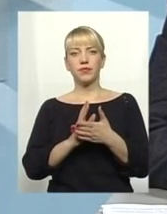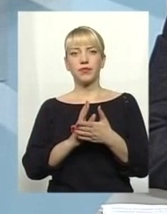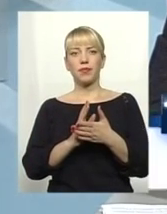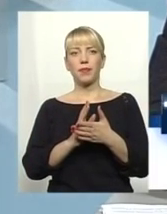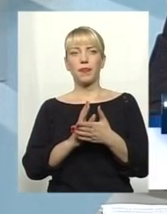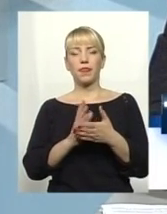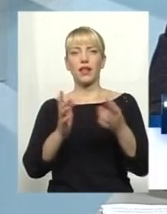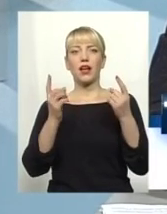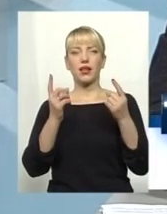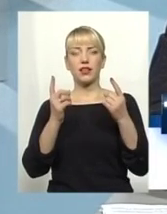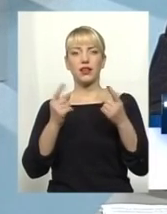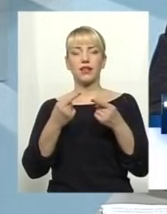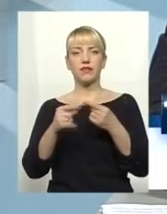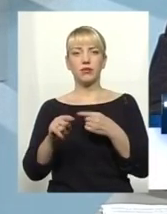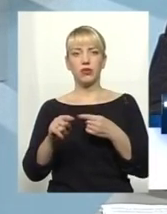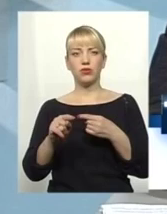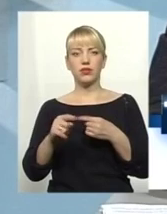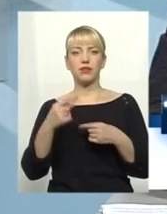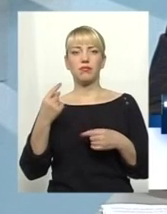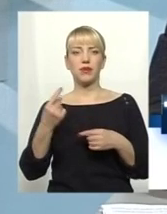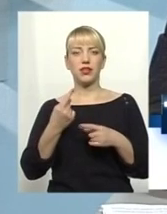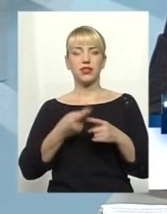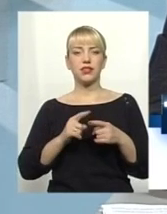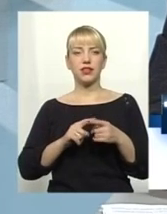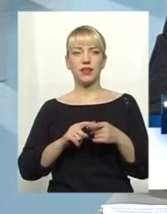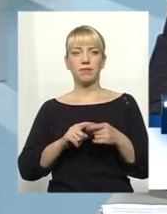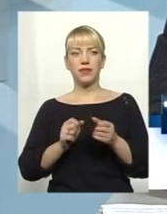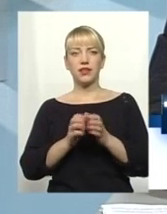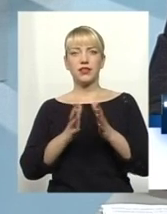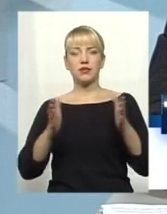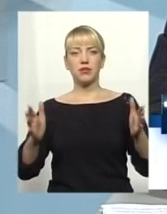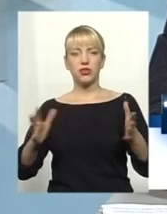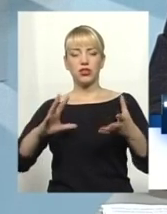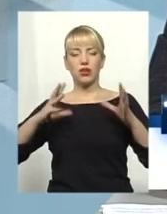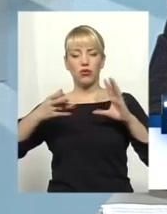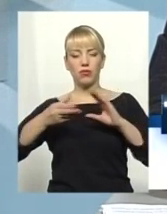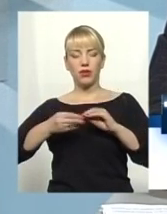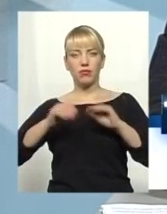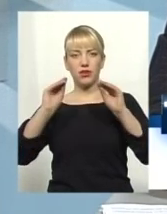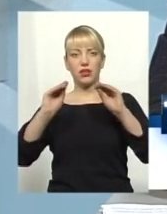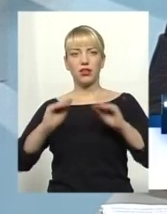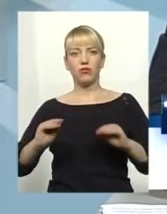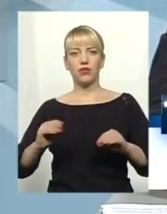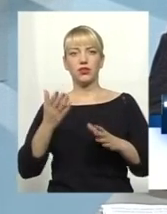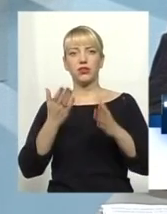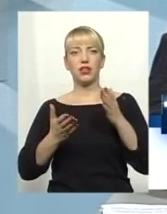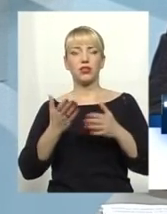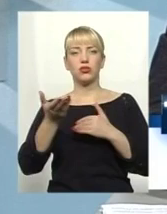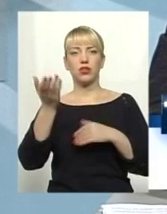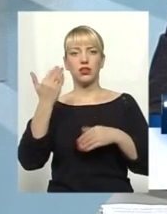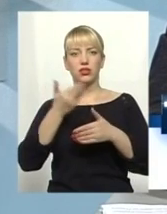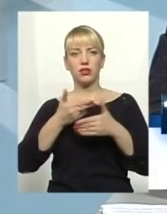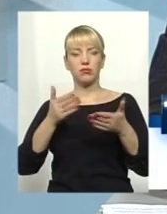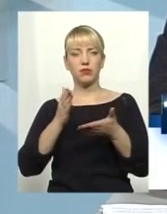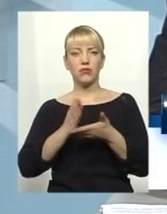кардинальні відмінності. Перш за все, це збільшення об'єму декларування. Тобто, якщо ми раніше мали